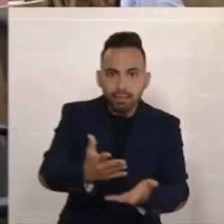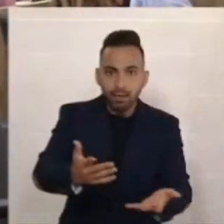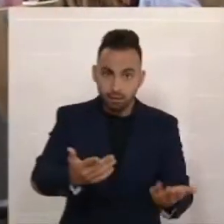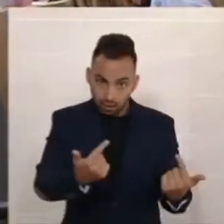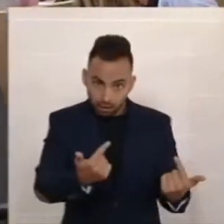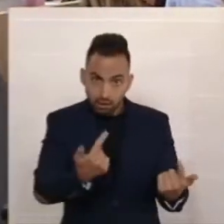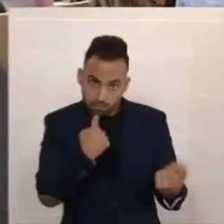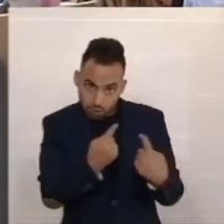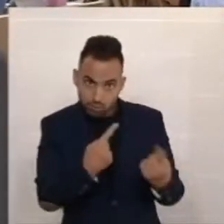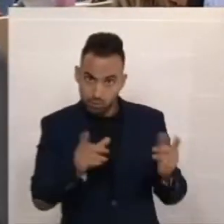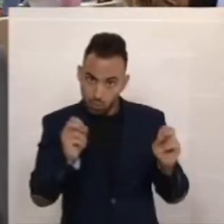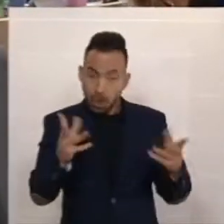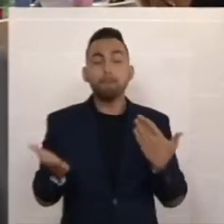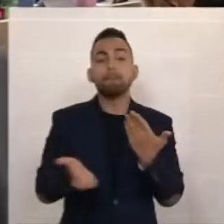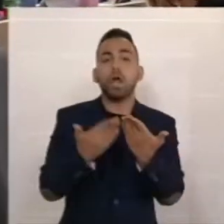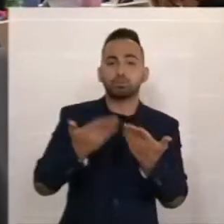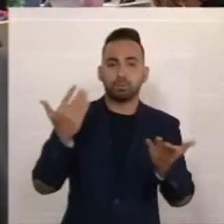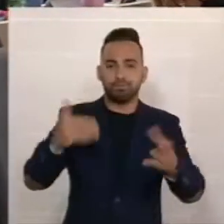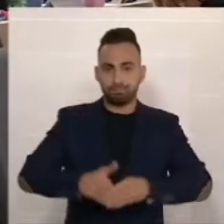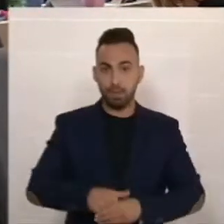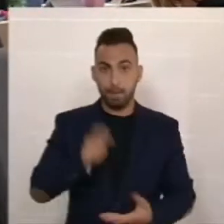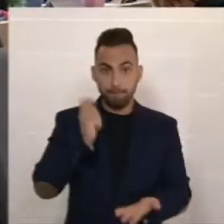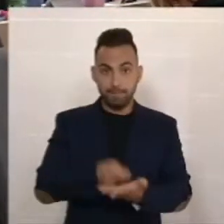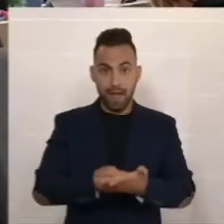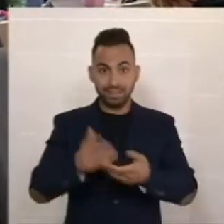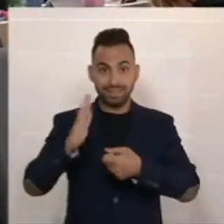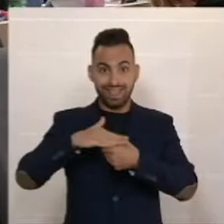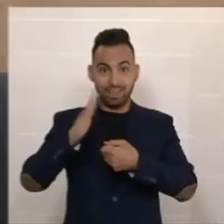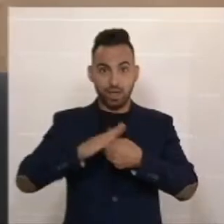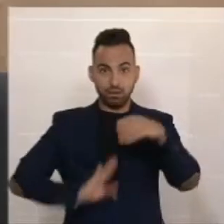Was passiert, wenn wir einen Preisdeckel einziehen?